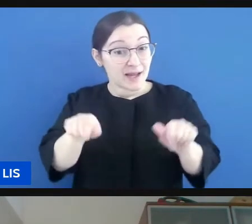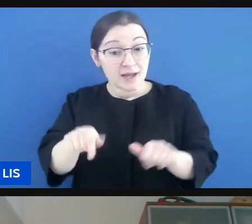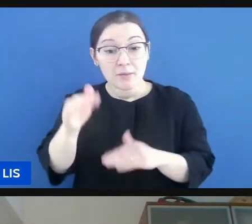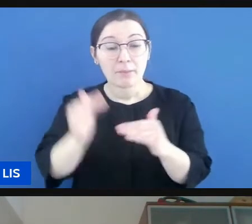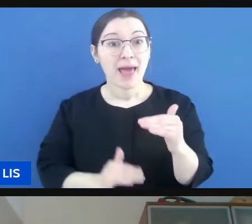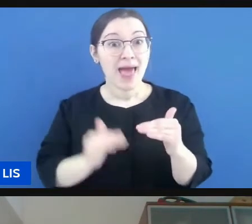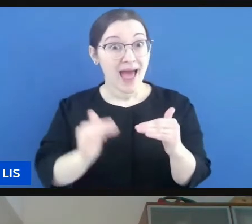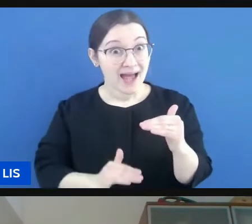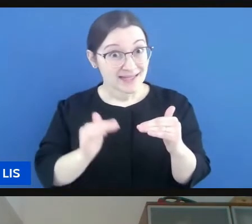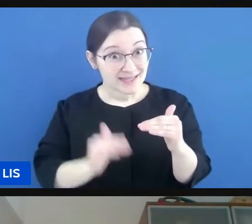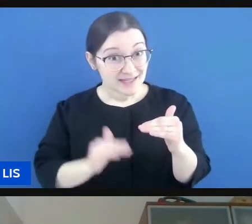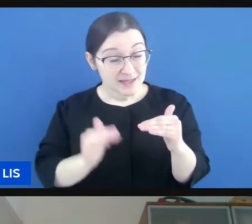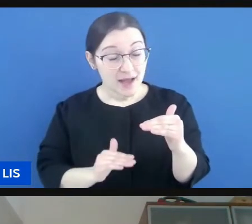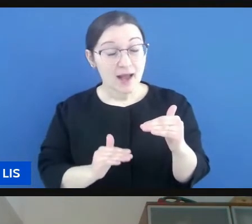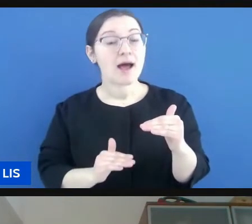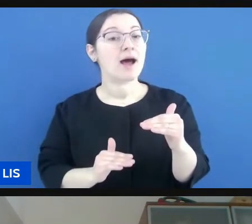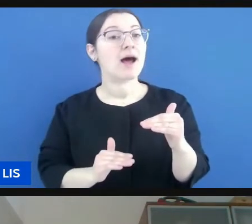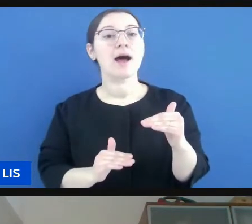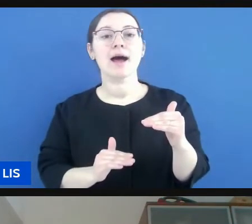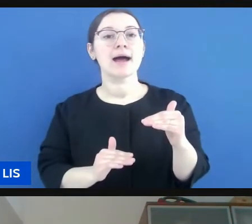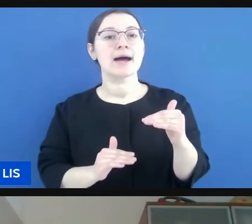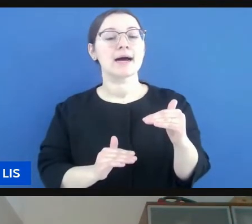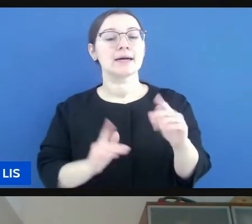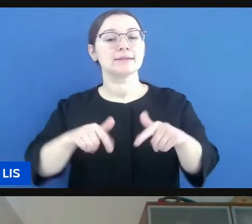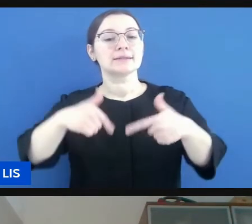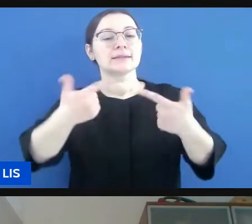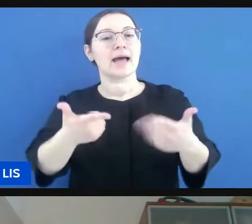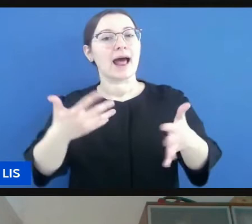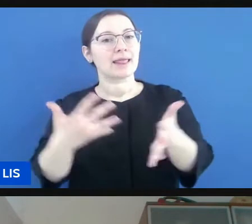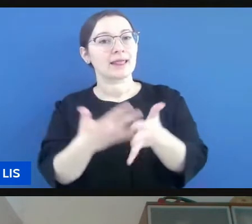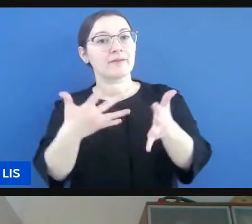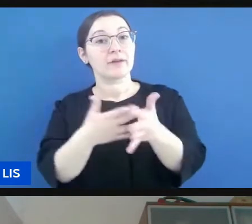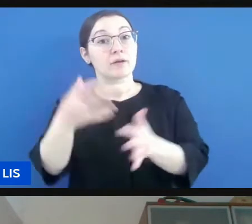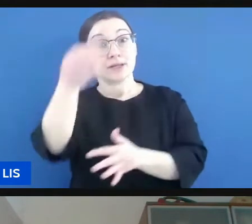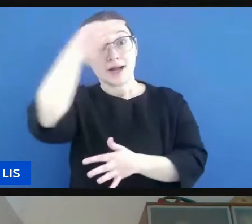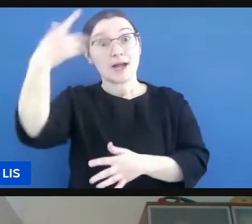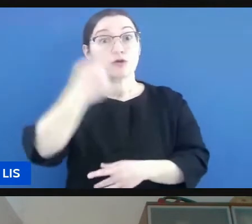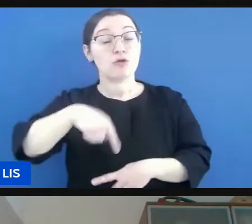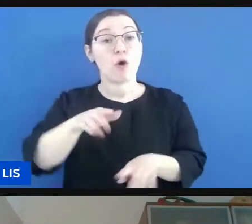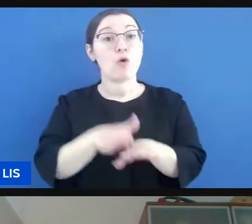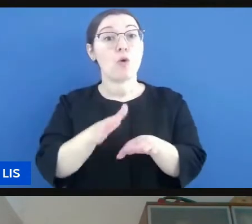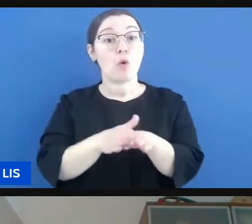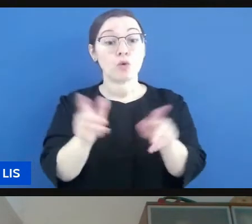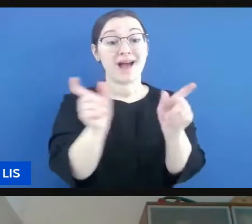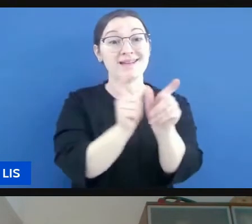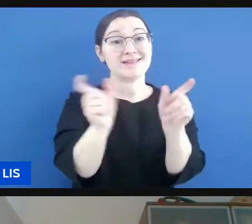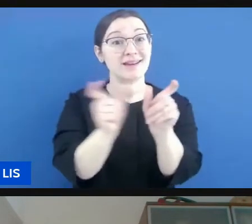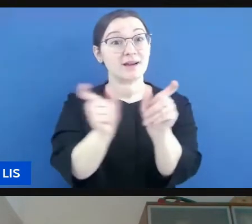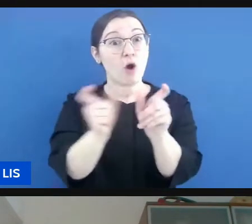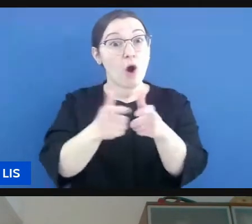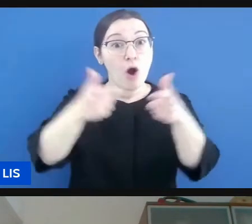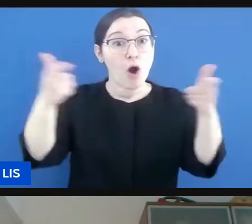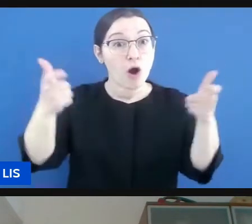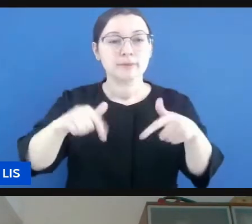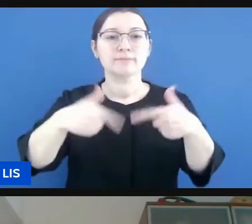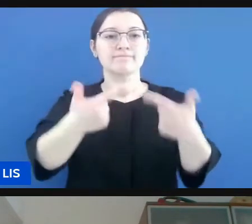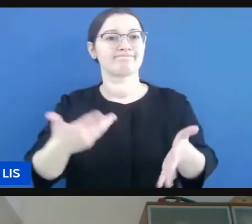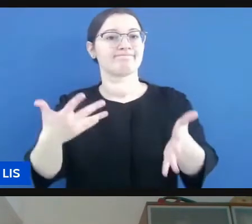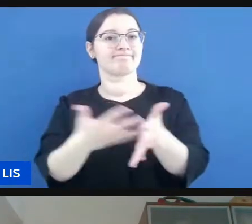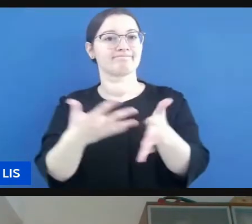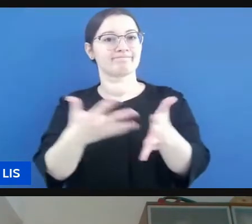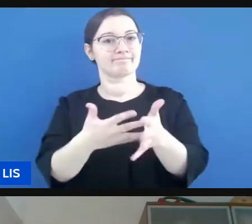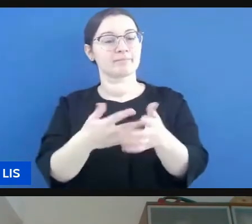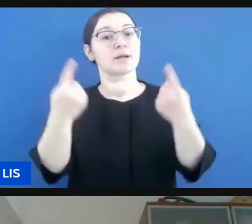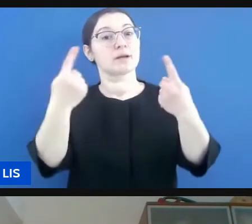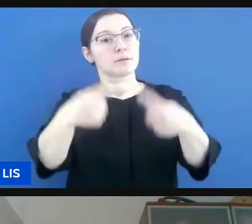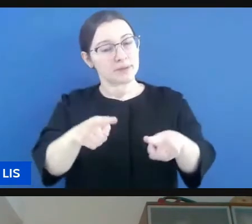di troppi sinonimi può essere problematico per ripetere una per evitare